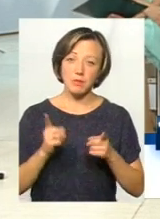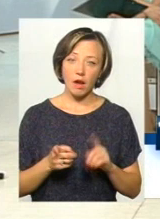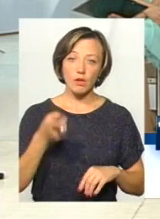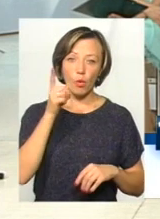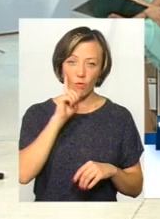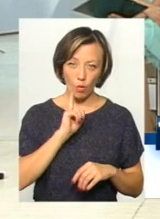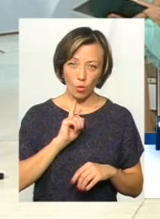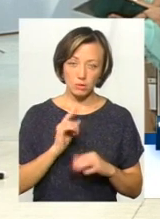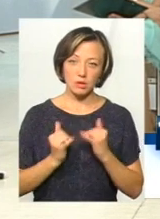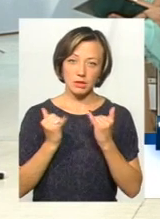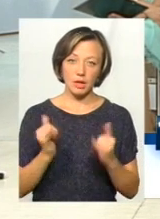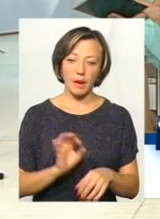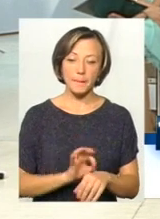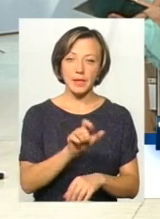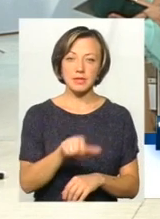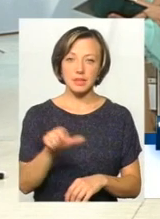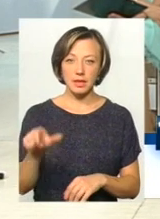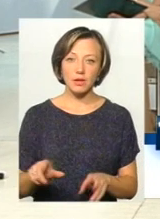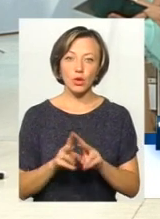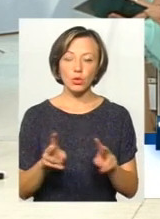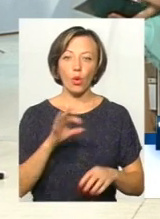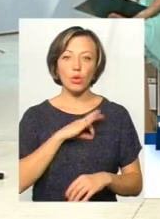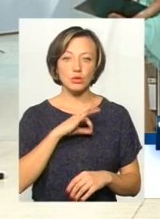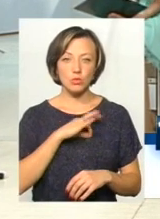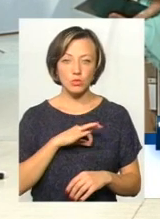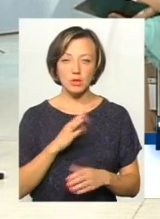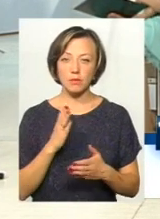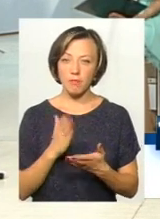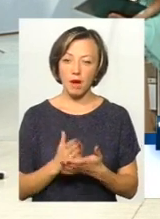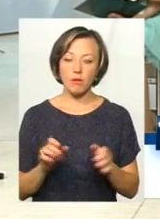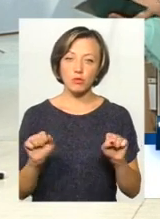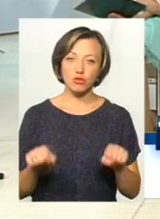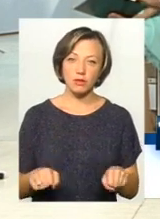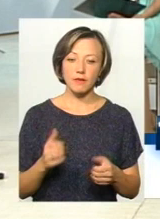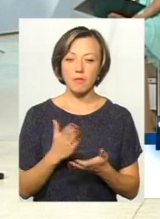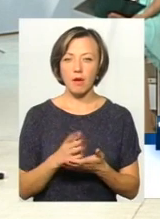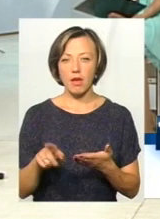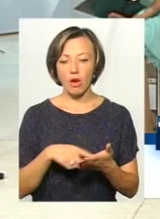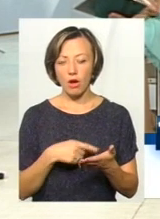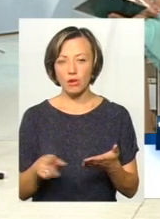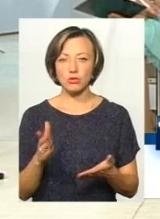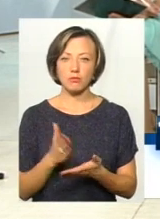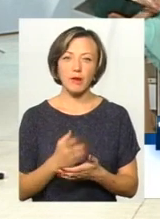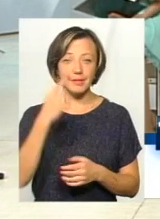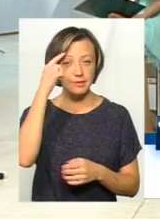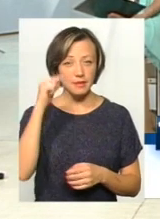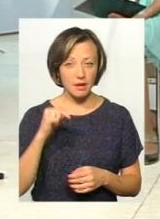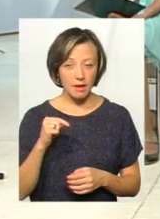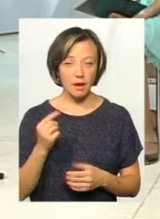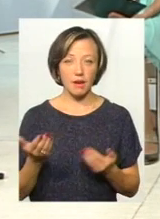комфорт для пацієнтів і тих, хто користується, має можливість, має гаджет, має знання